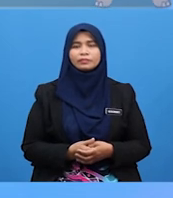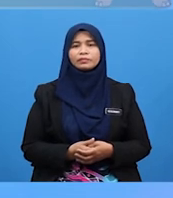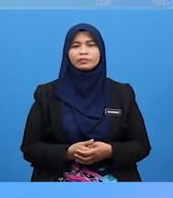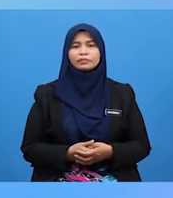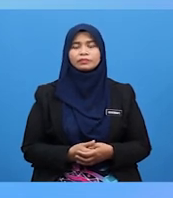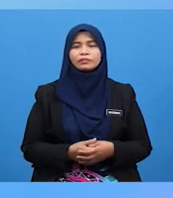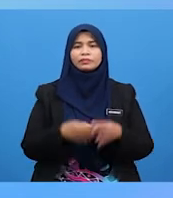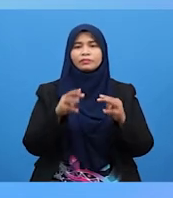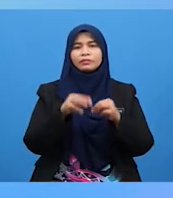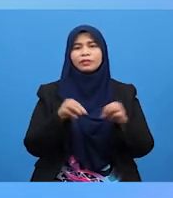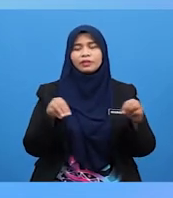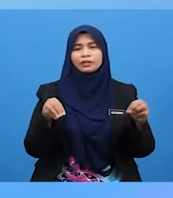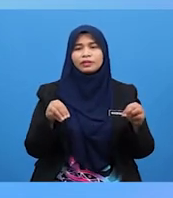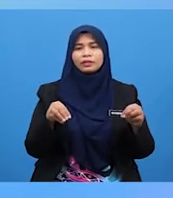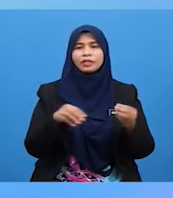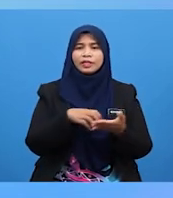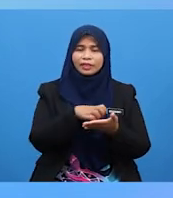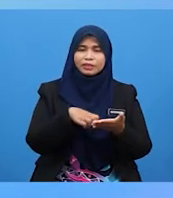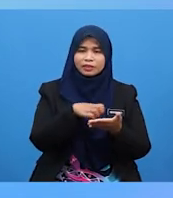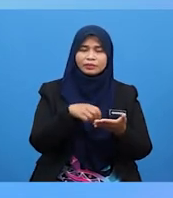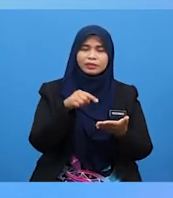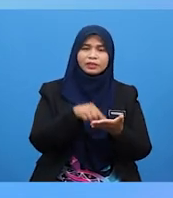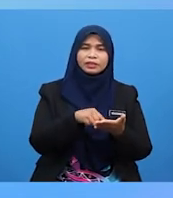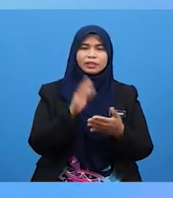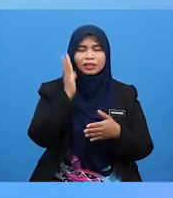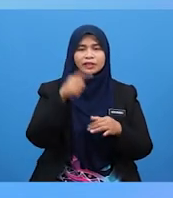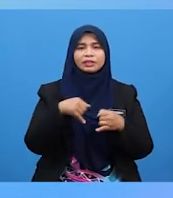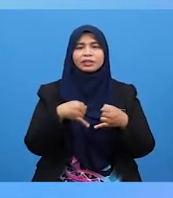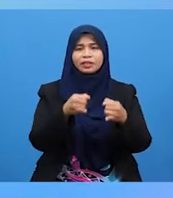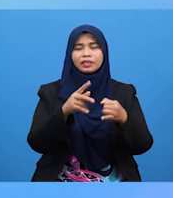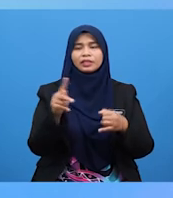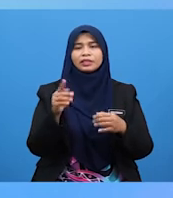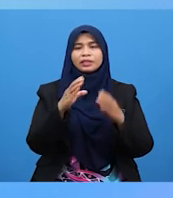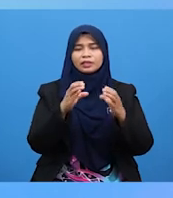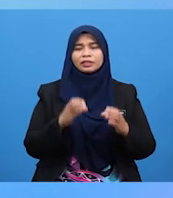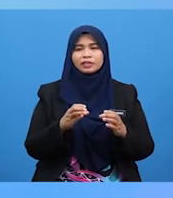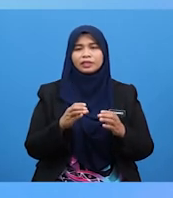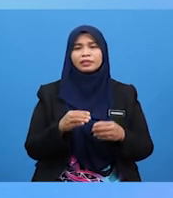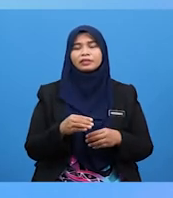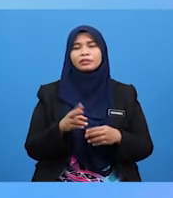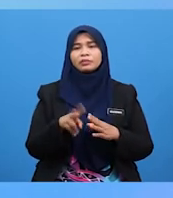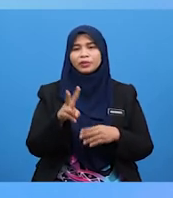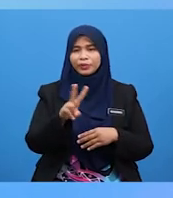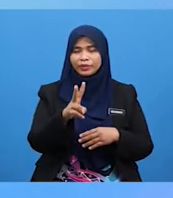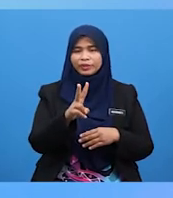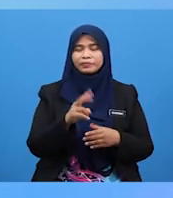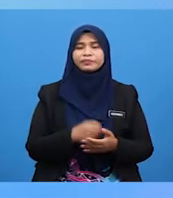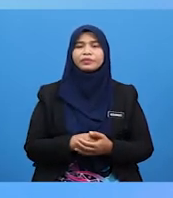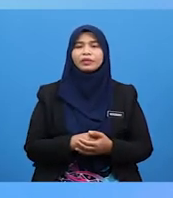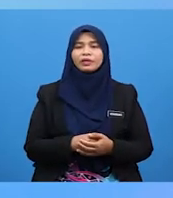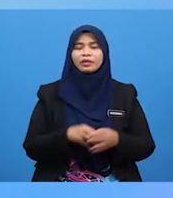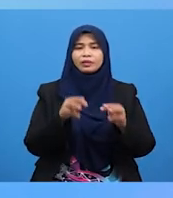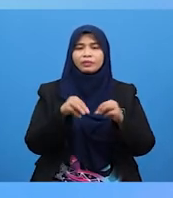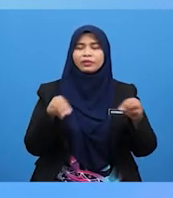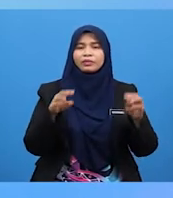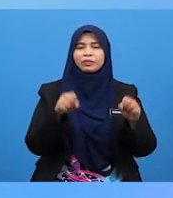Murid-murid Eksperimen Ini Akan Dijalankan Secara Berpasangan Murid-murid